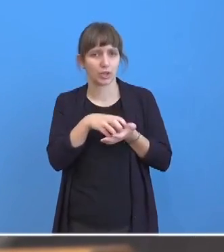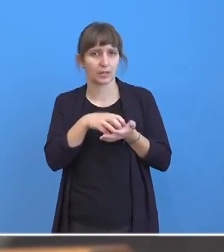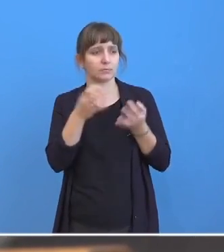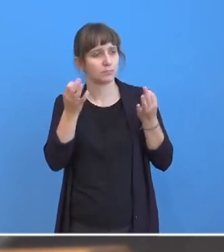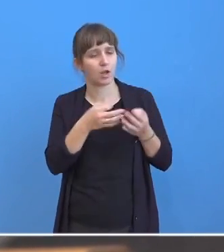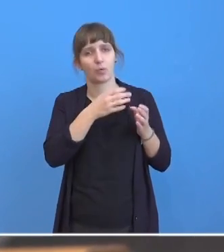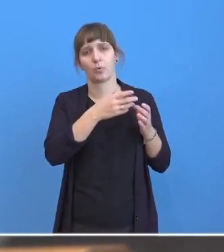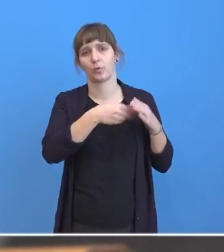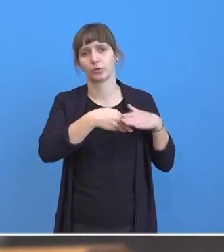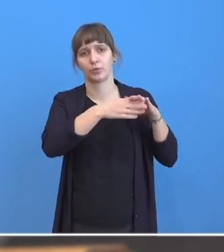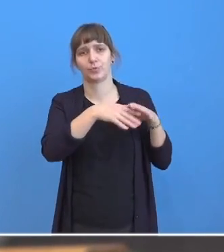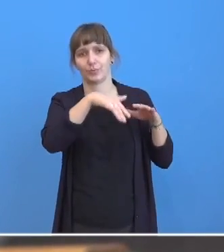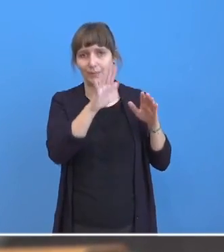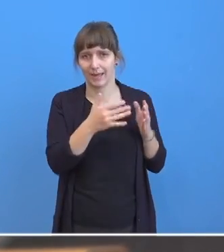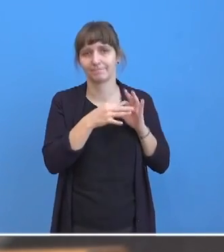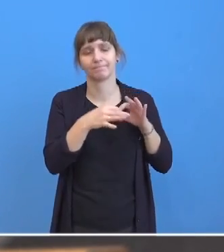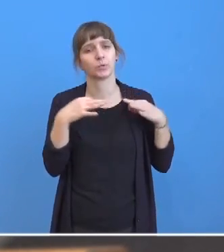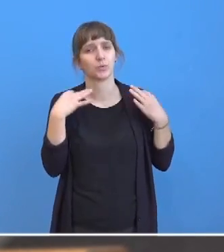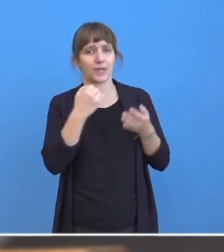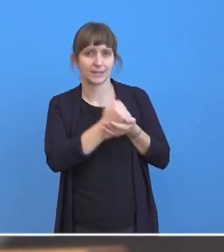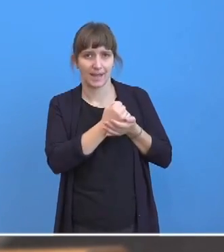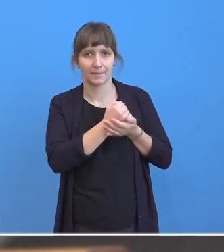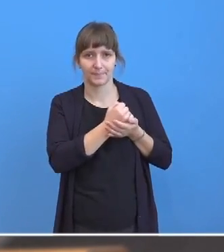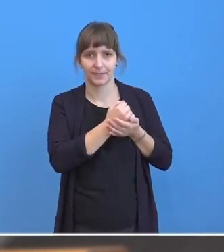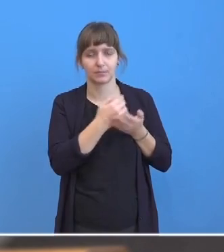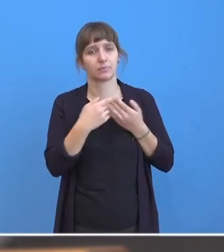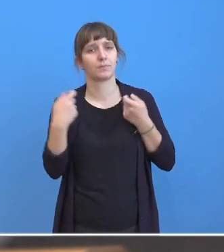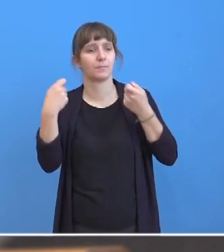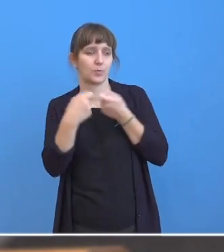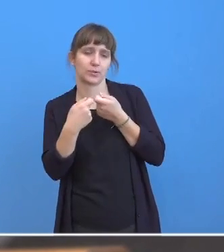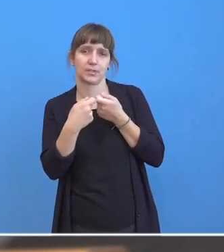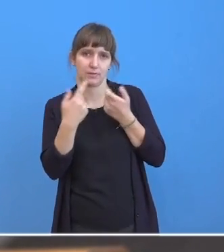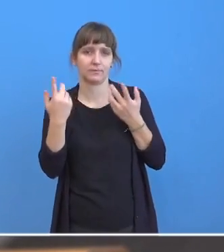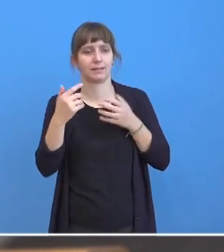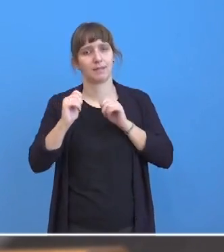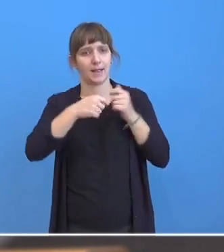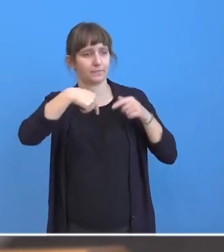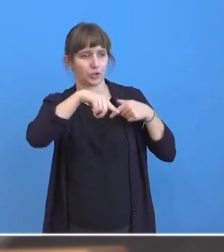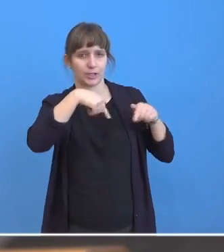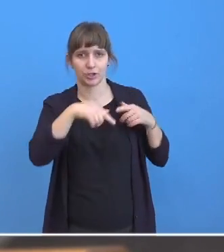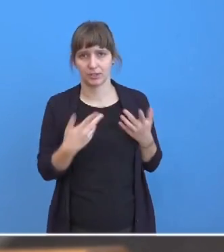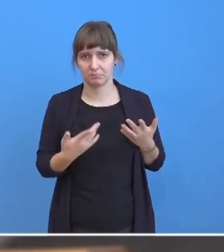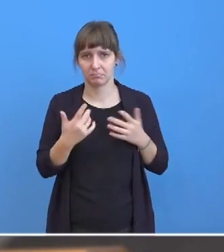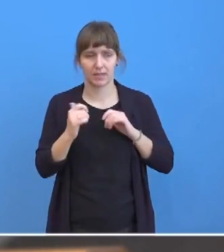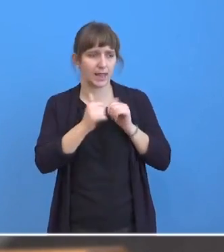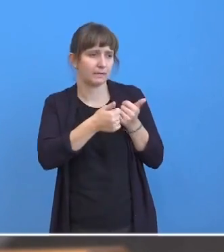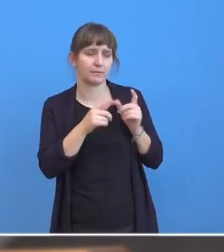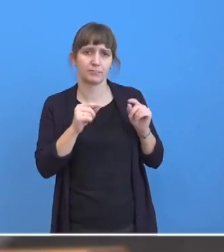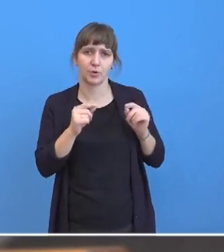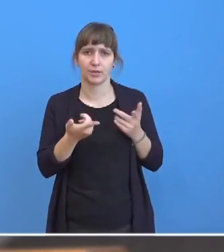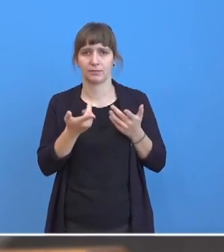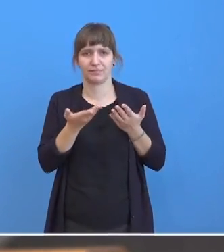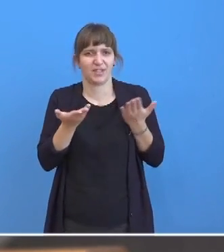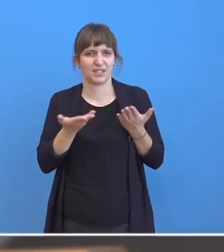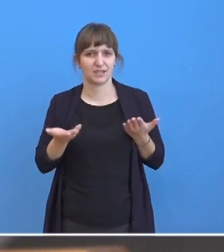bekommen, was die Gesundheitsämter angeht, also dass der Bund da Hilfen schickt. Wie könnte denn diese Hilfe aussehen? Also